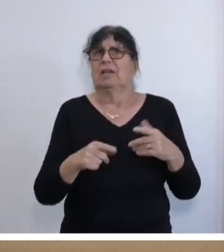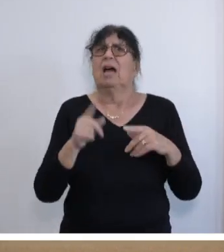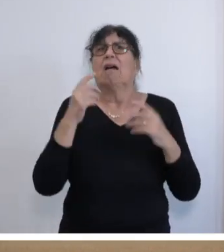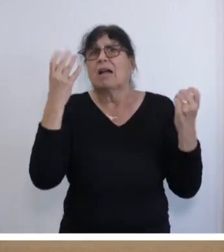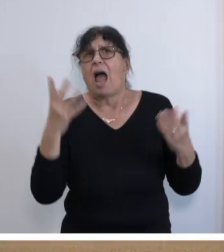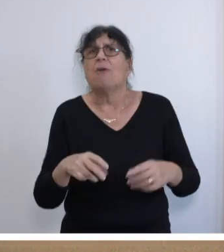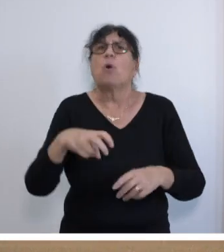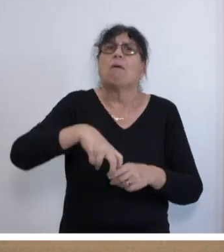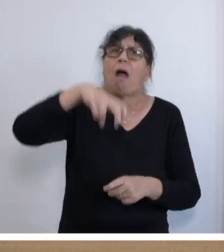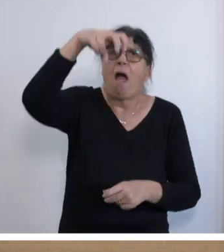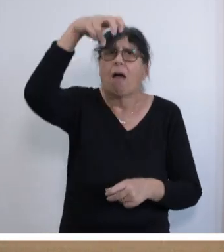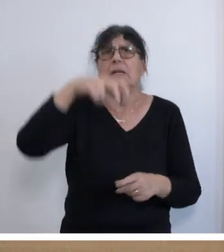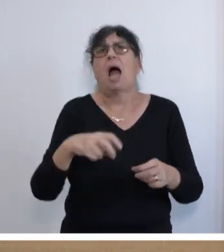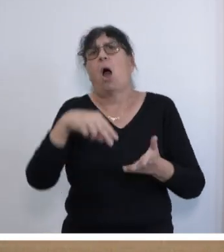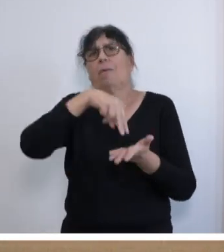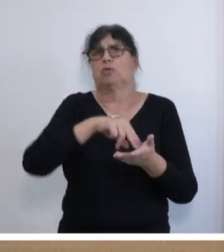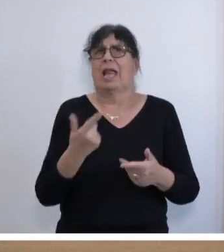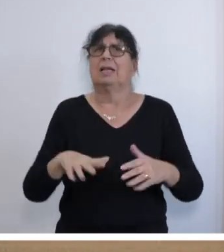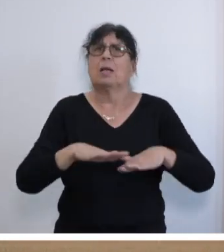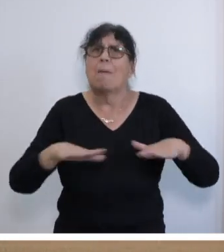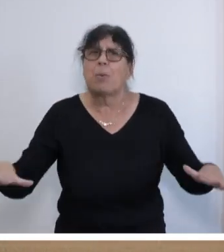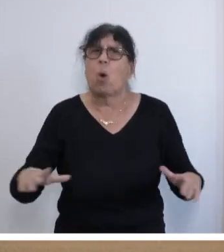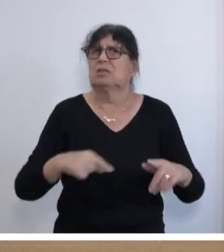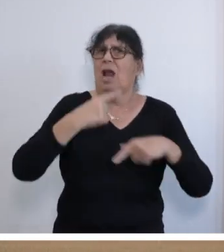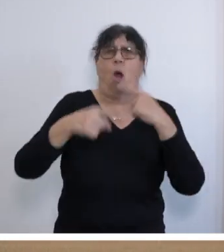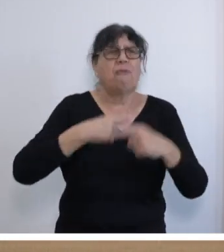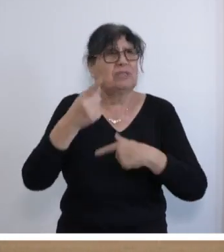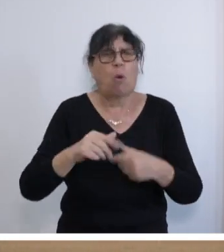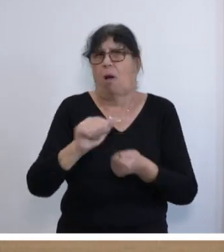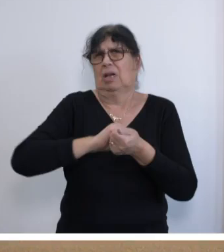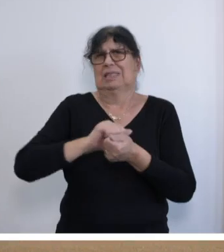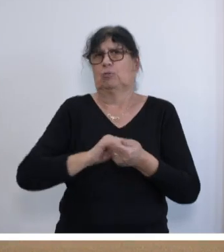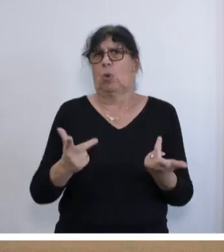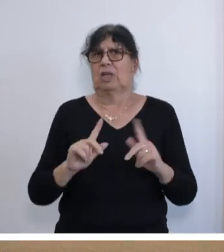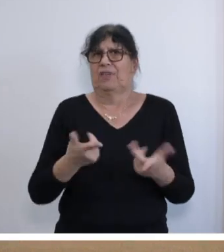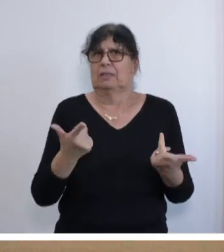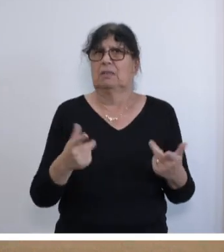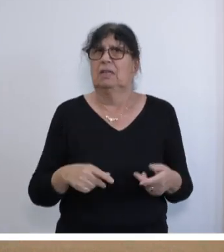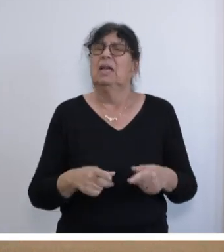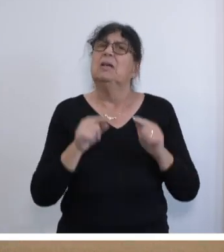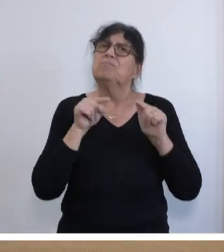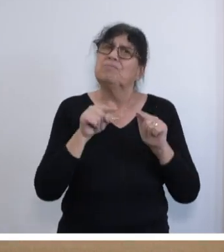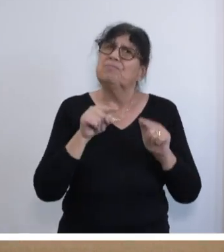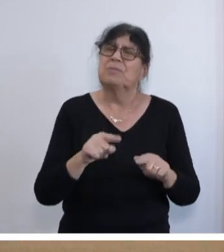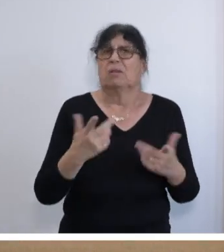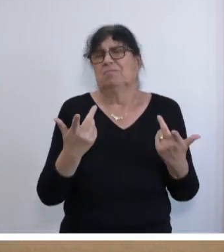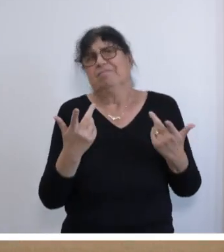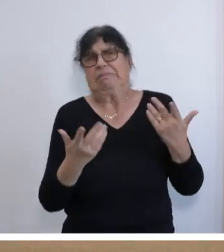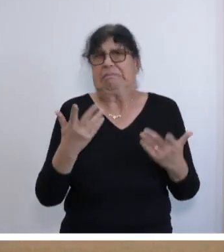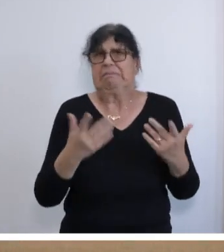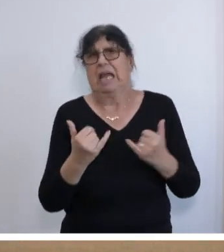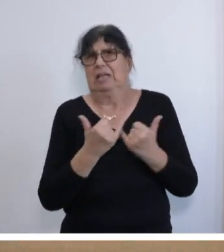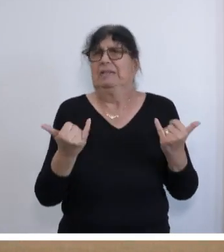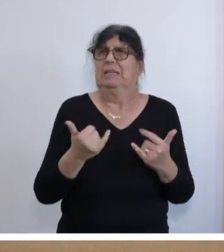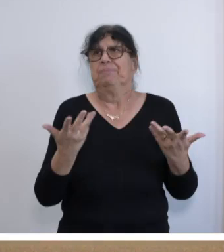aufzustellen, wo der Boden auf Dauer verdichtet wird, geschottert wird und dagegen wird man hier schwer Auswirkungen treffen. Und